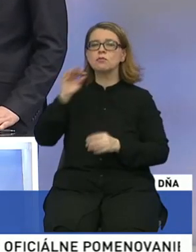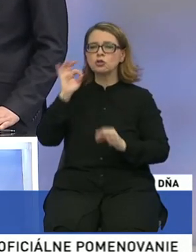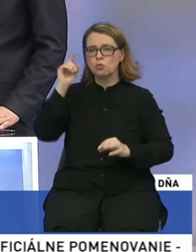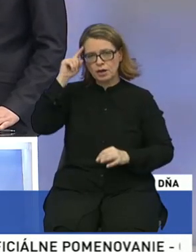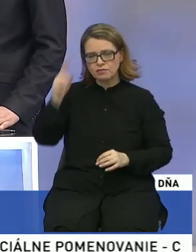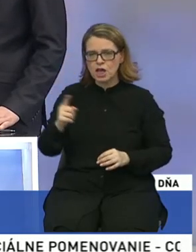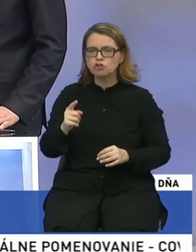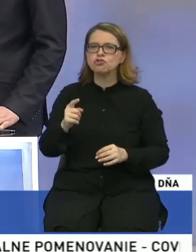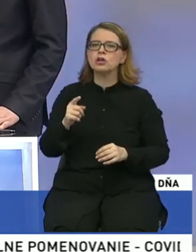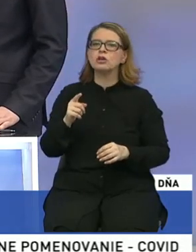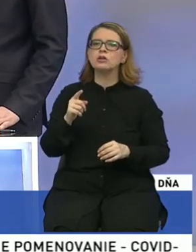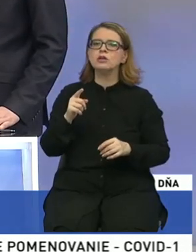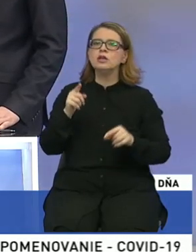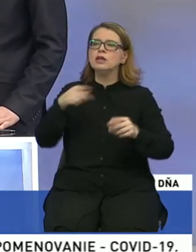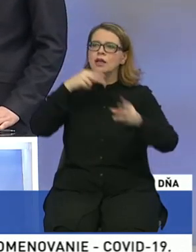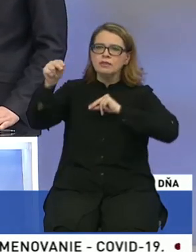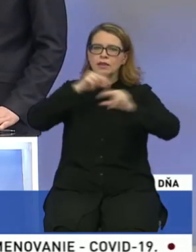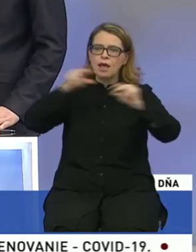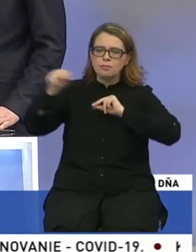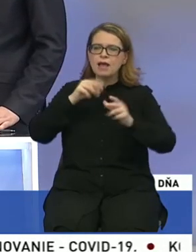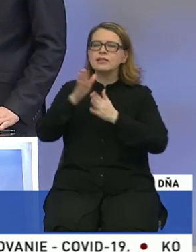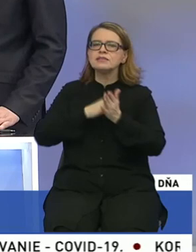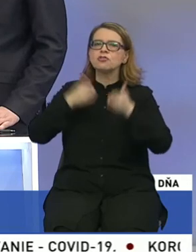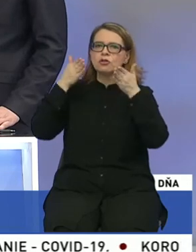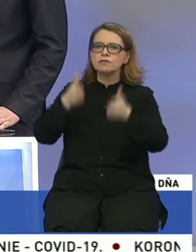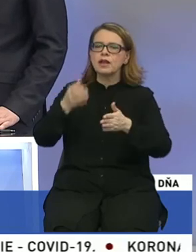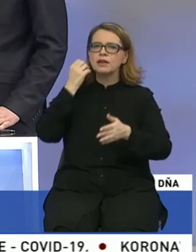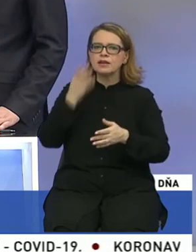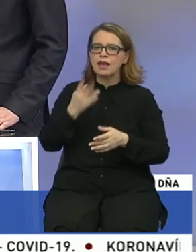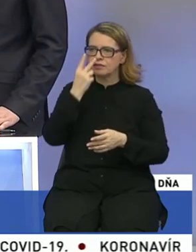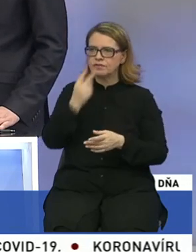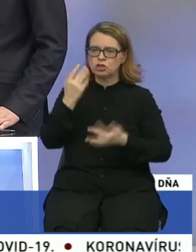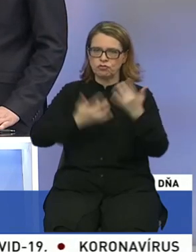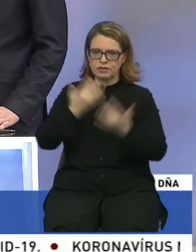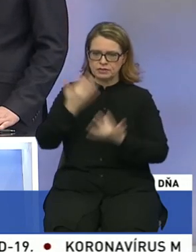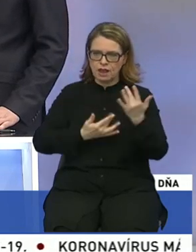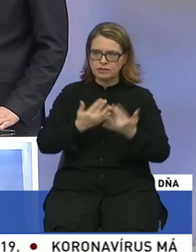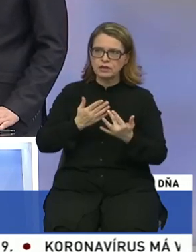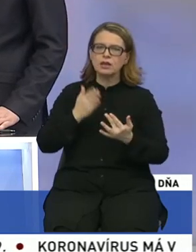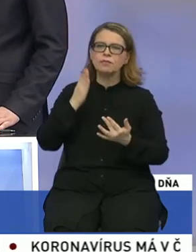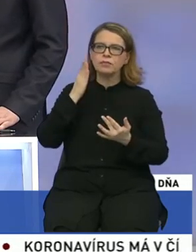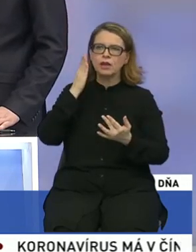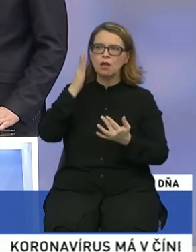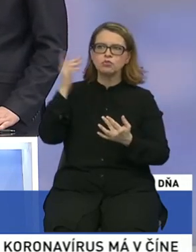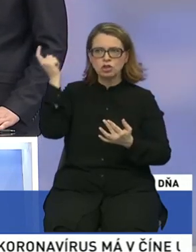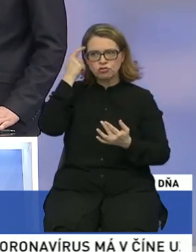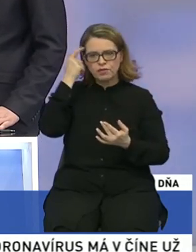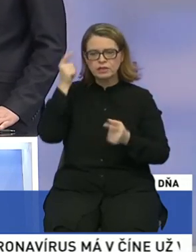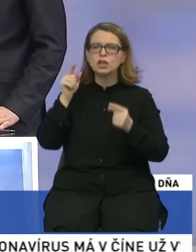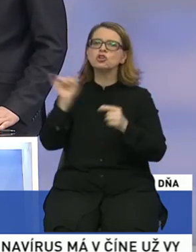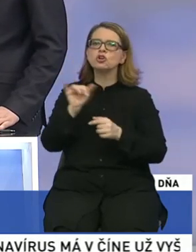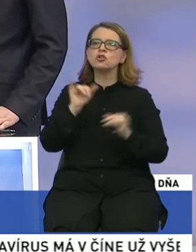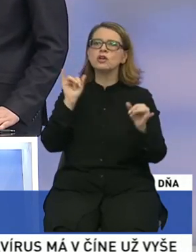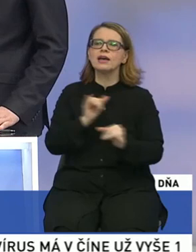veľmi dobre, že debaty začínajú vtedy, keď vidíš výsledky a budeš vedieť, kto vie